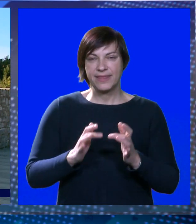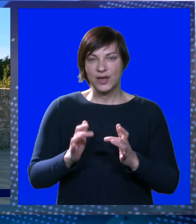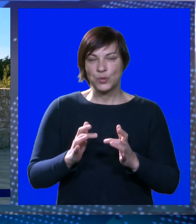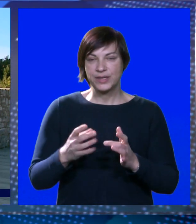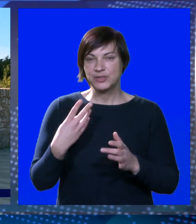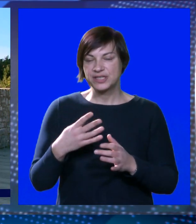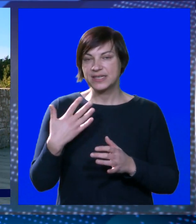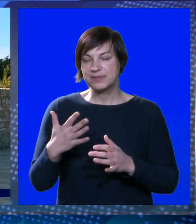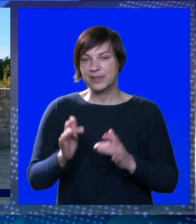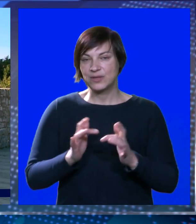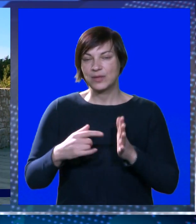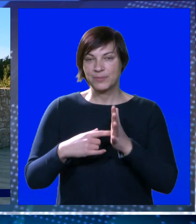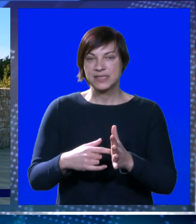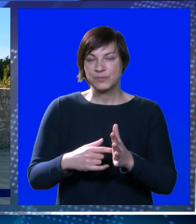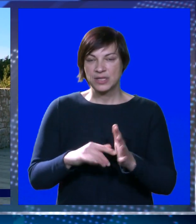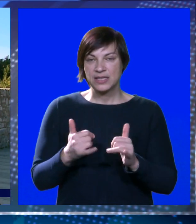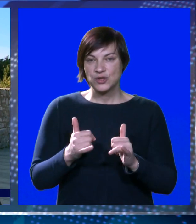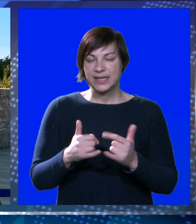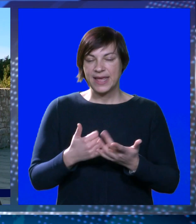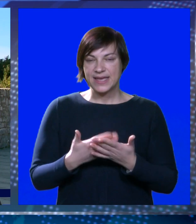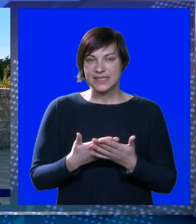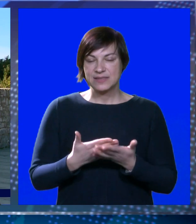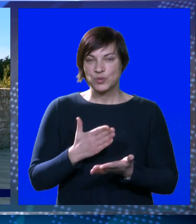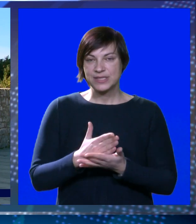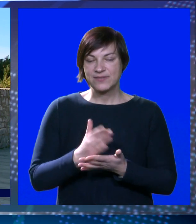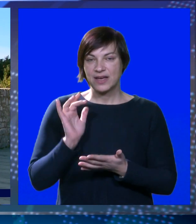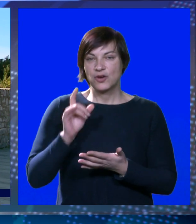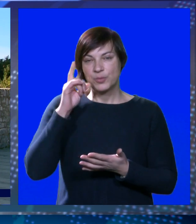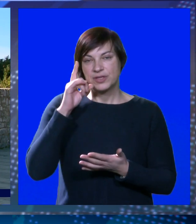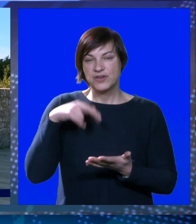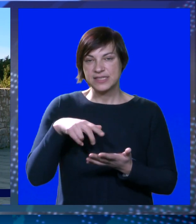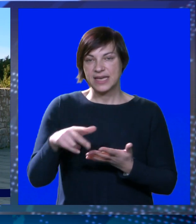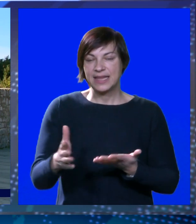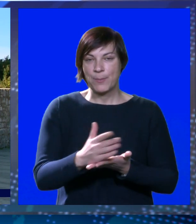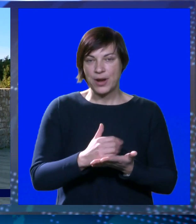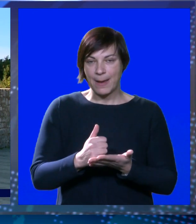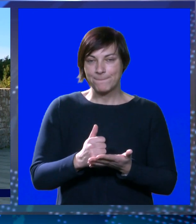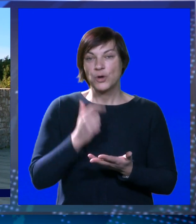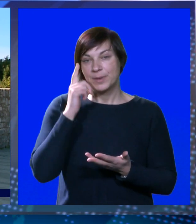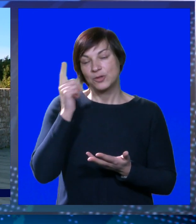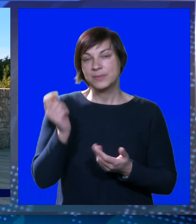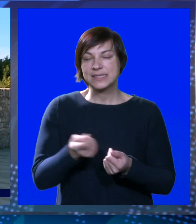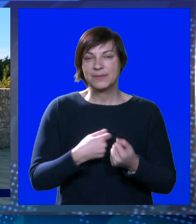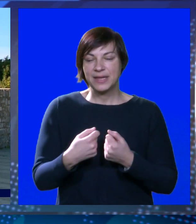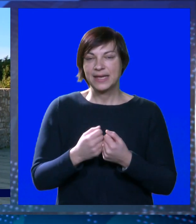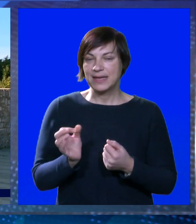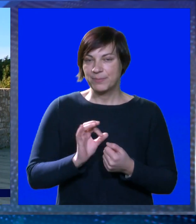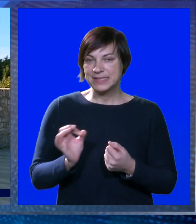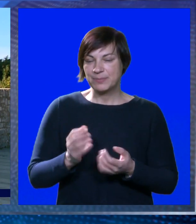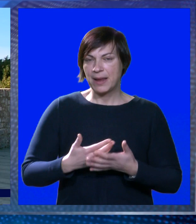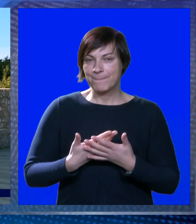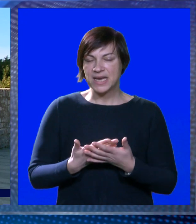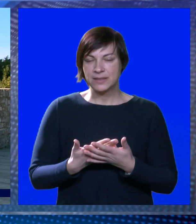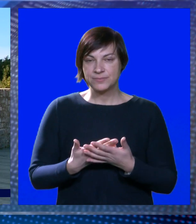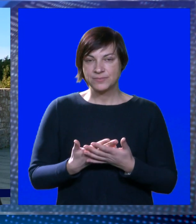zadnjih 14-15 utakmica pokazuju da jesmo i svakako protiv Osijeka idemo na pobjedu i mislim da je ekipa jako, jako spremna